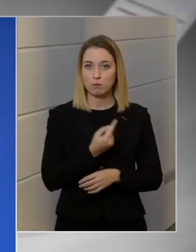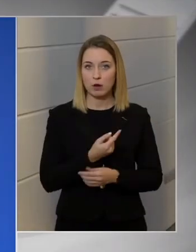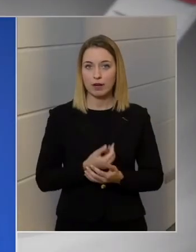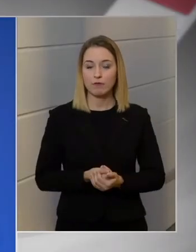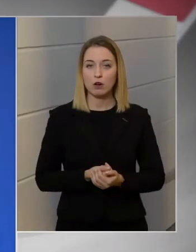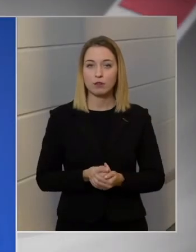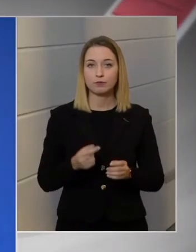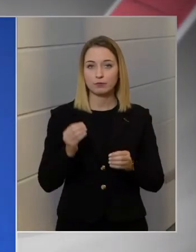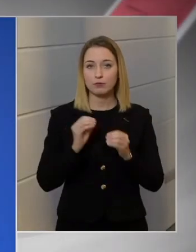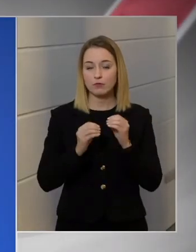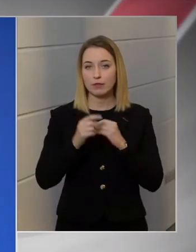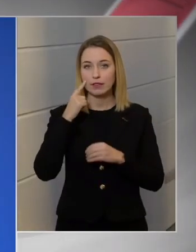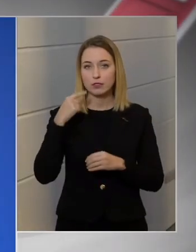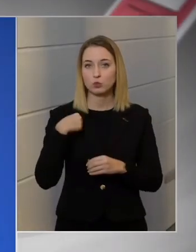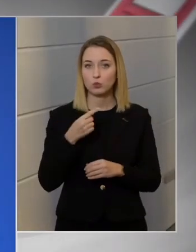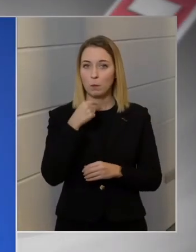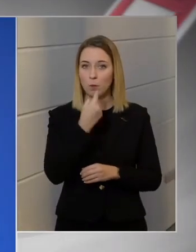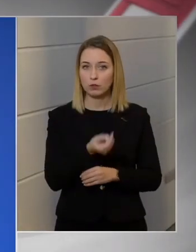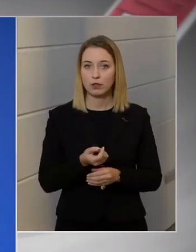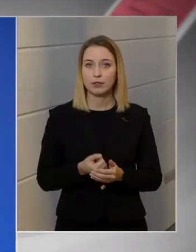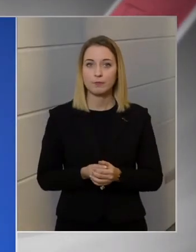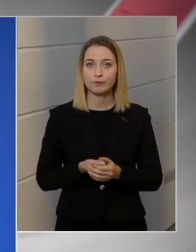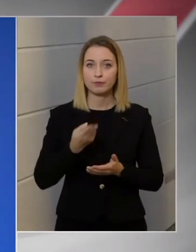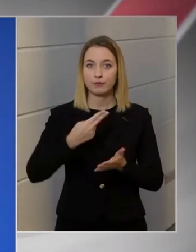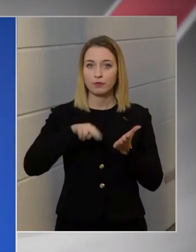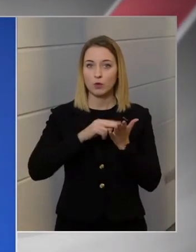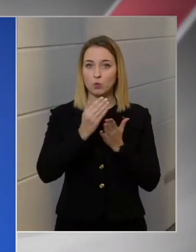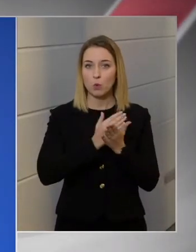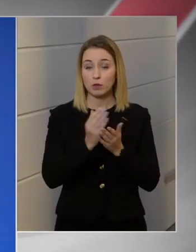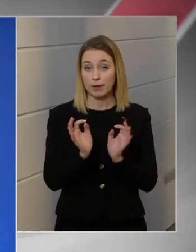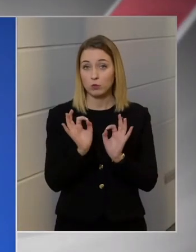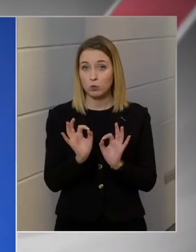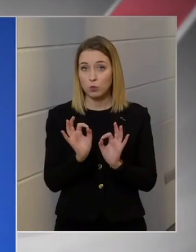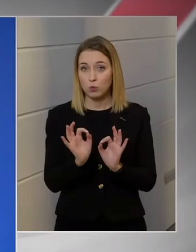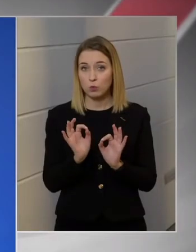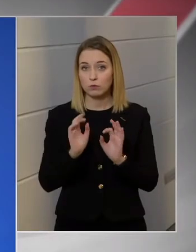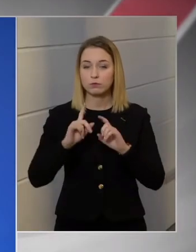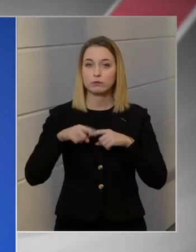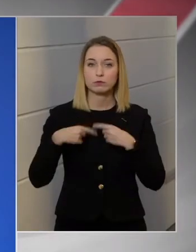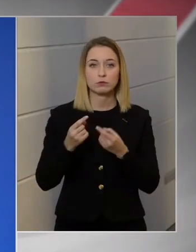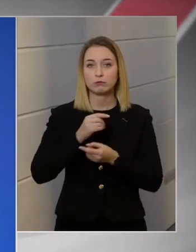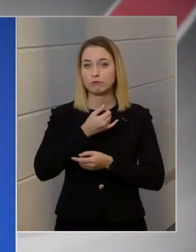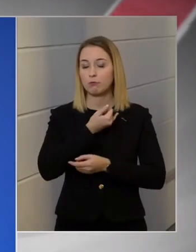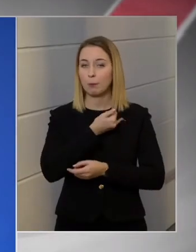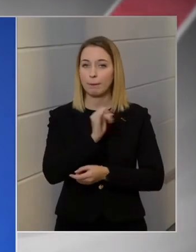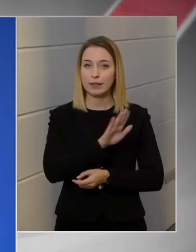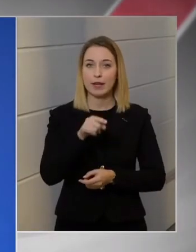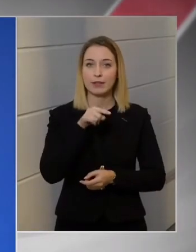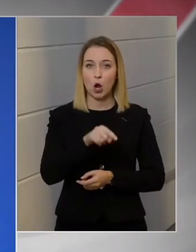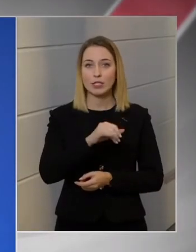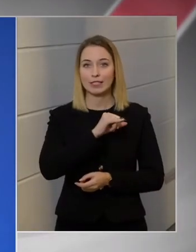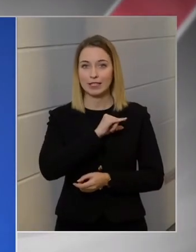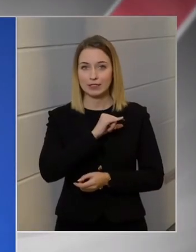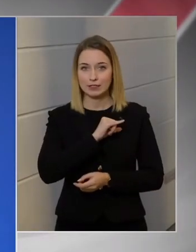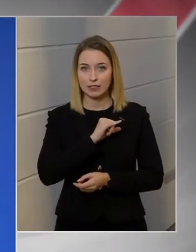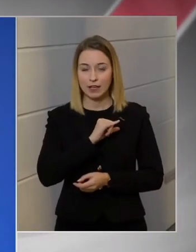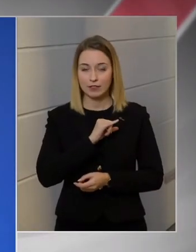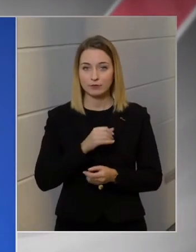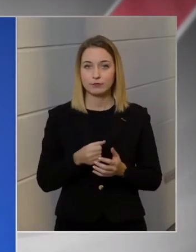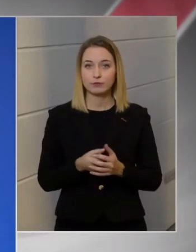éppen ezért azt tudom csak mondani, hogy a jogszabályok jók, tehát miután mindannyiunknak az az érdeke, hogy